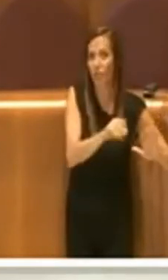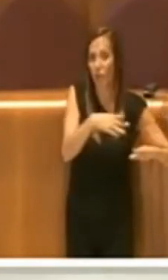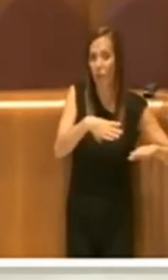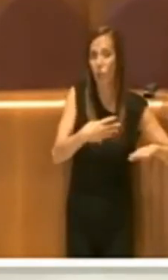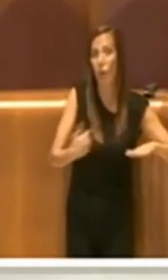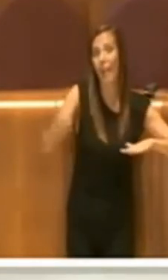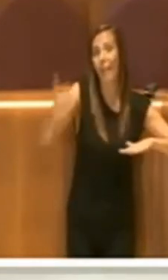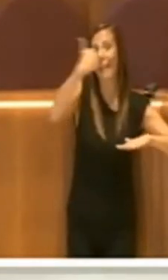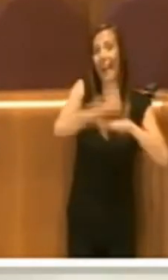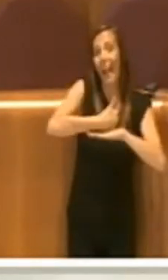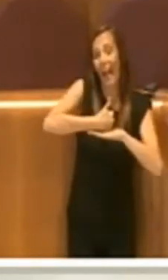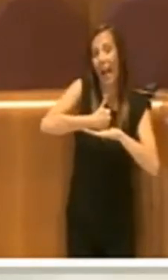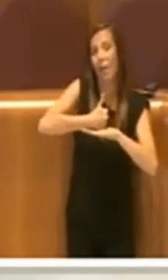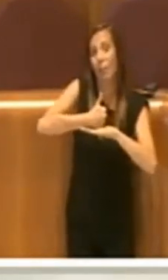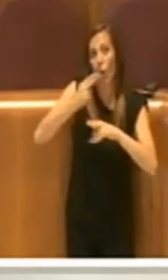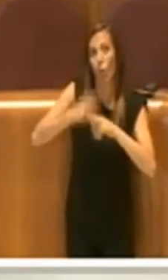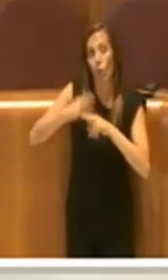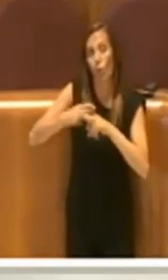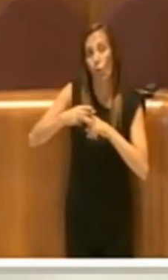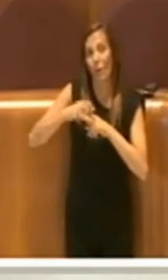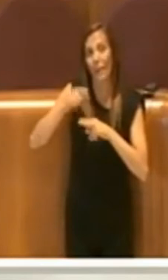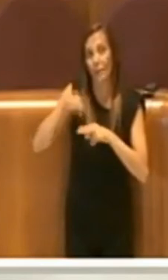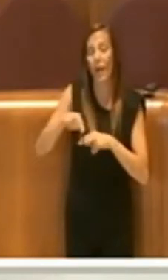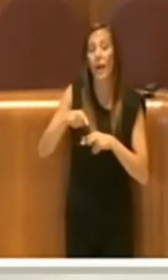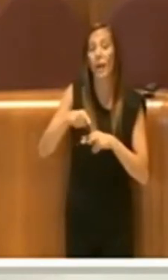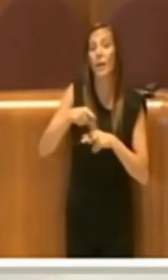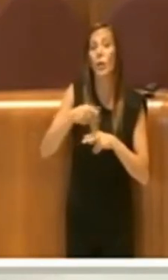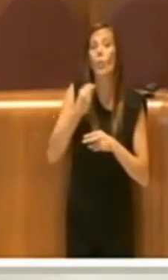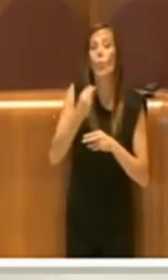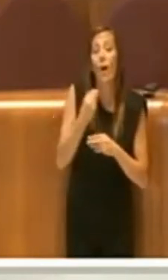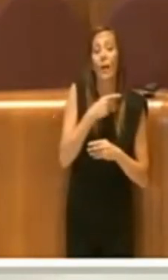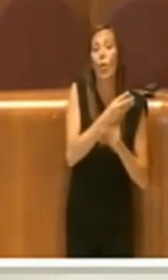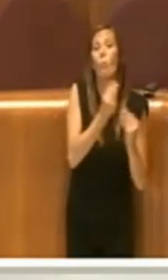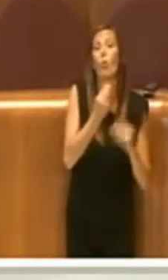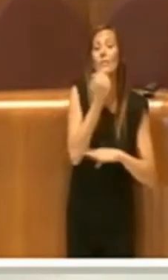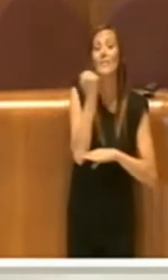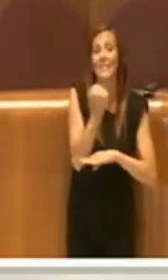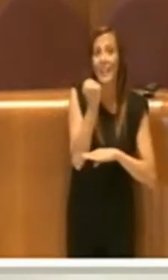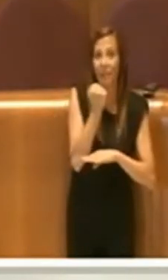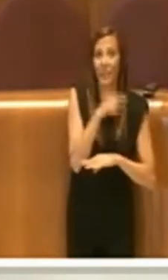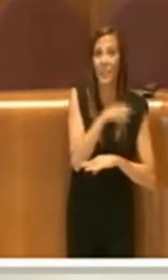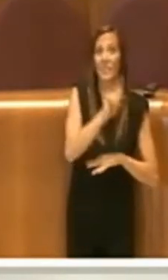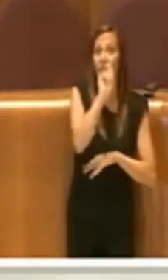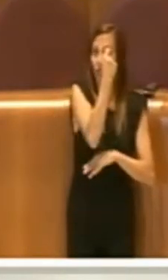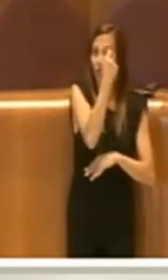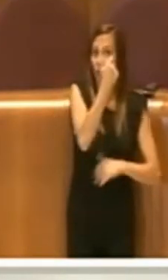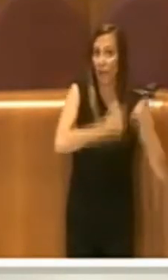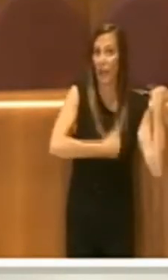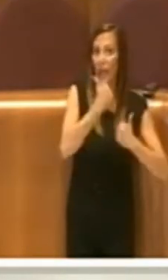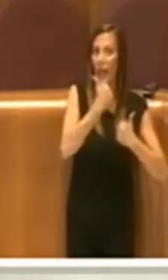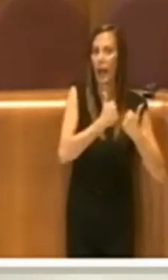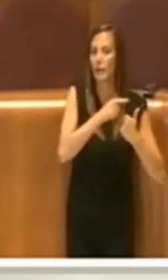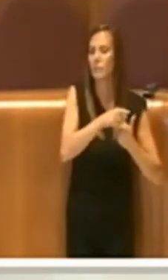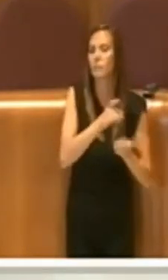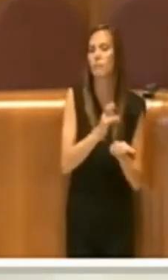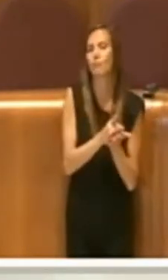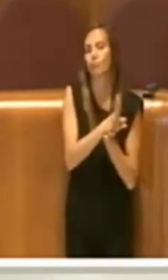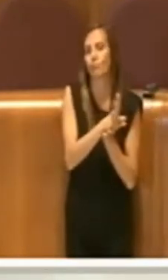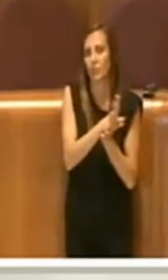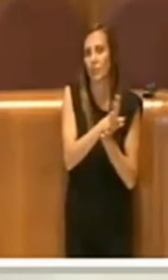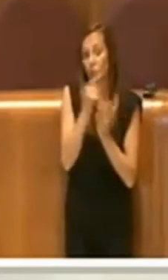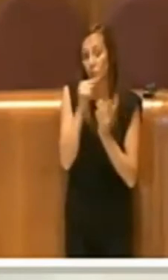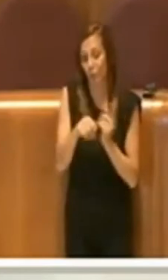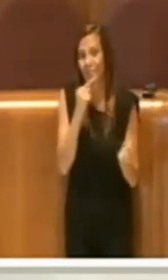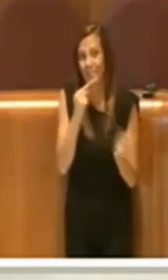a Roma Capitale, qualora molti servizi vincesse la gara, è stata esclusa. Su questo si sta trattando,